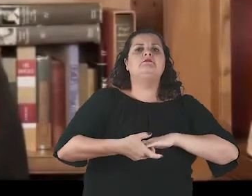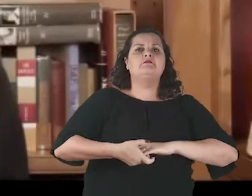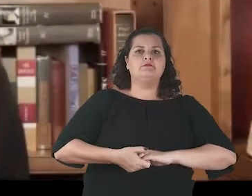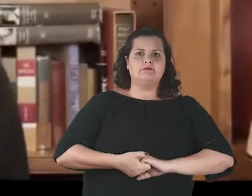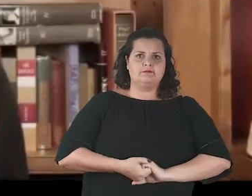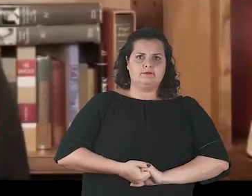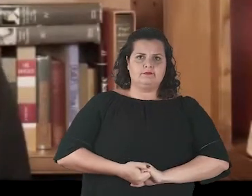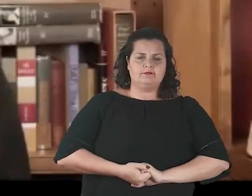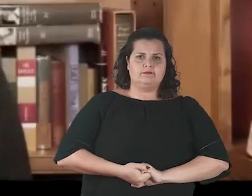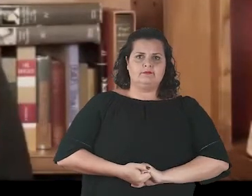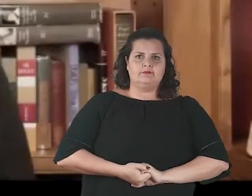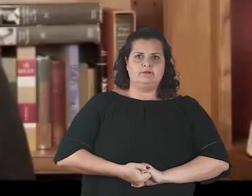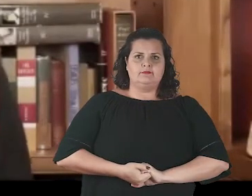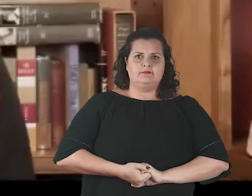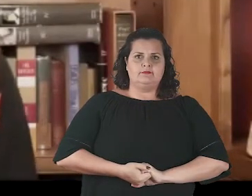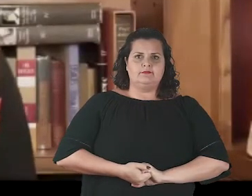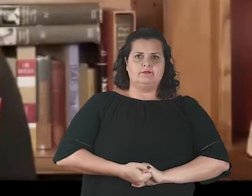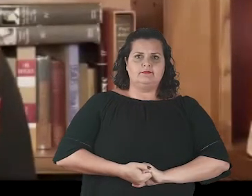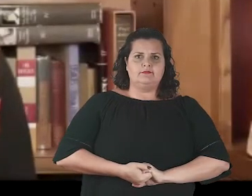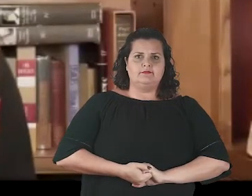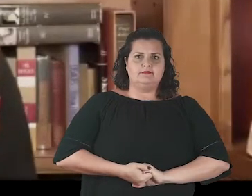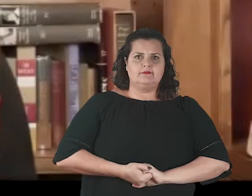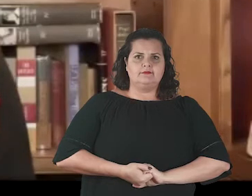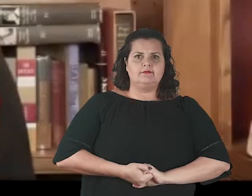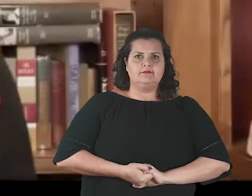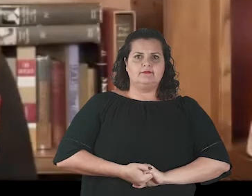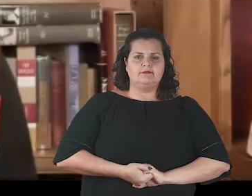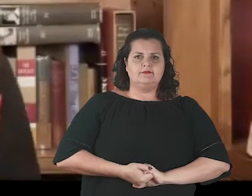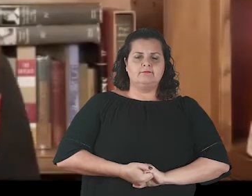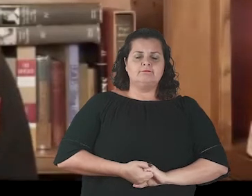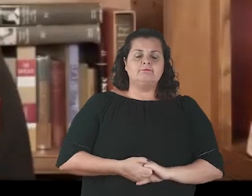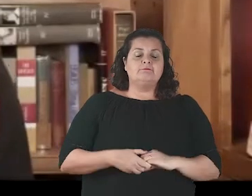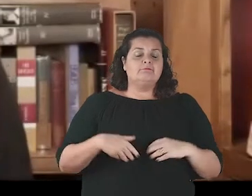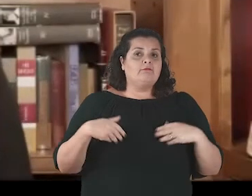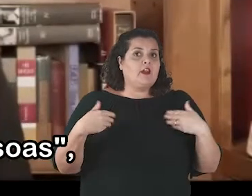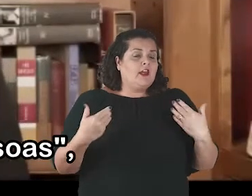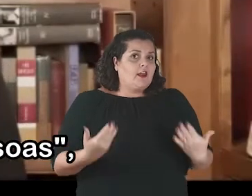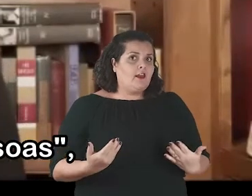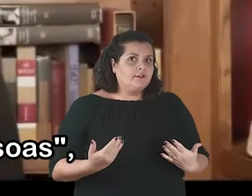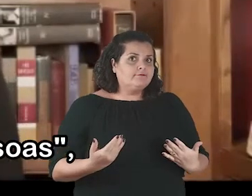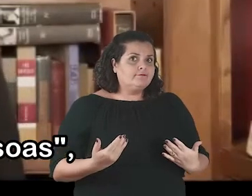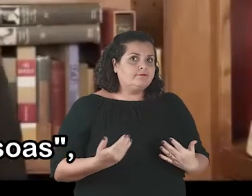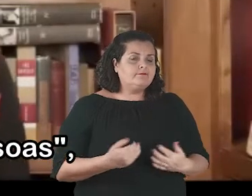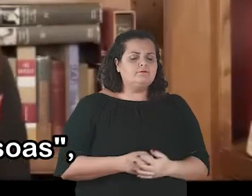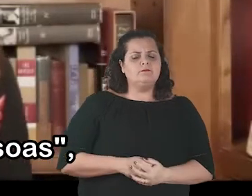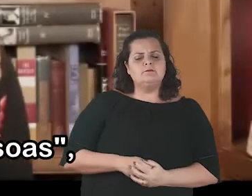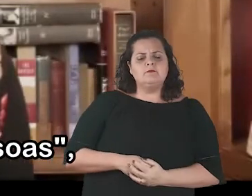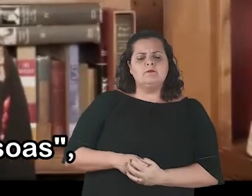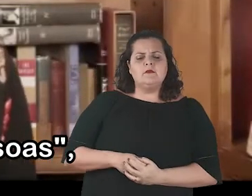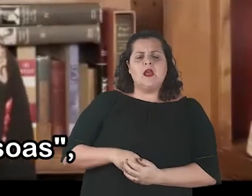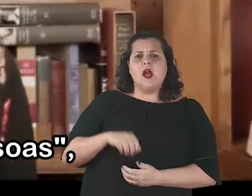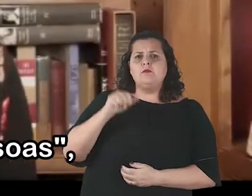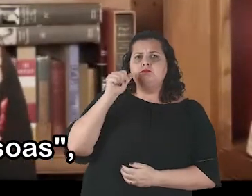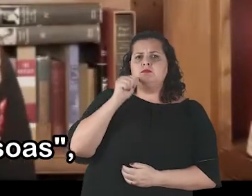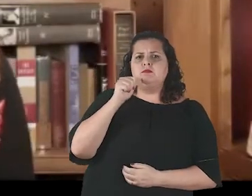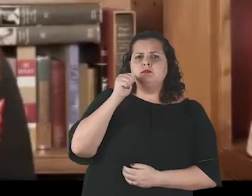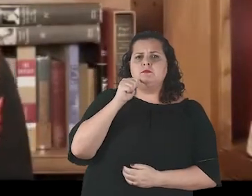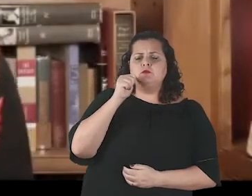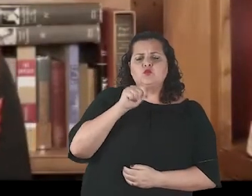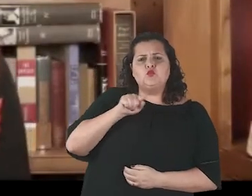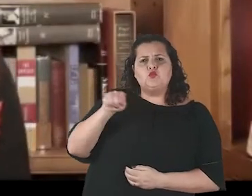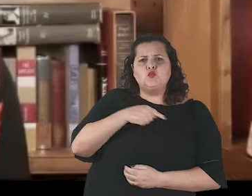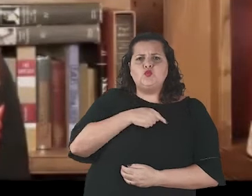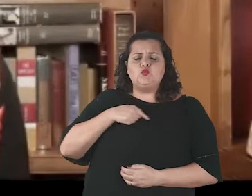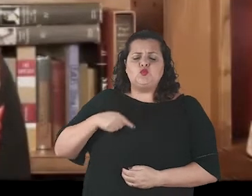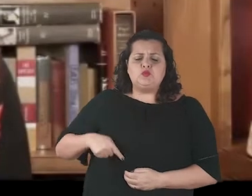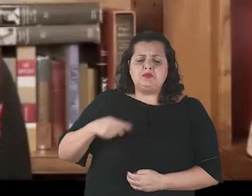I felt so lonely. I could not sleep well without sharing or connecting to others a